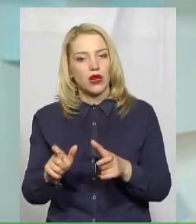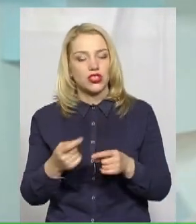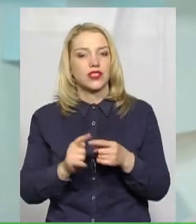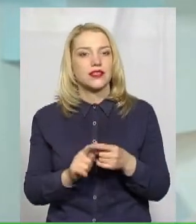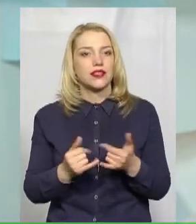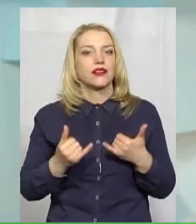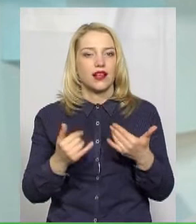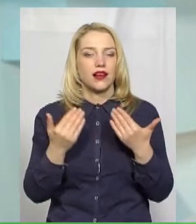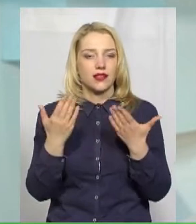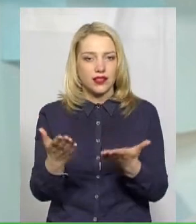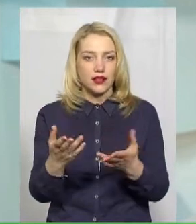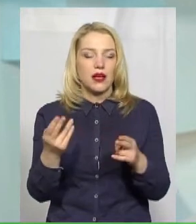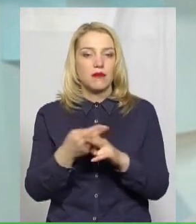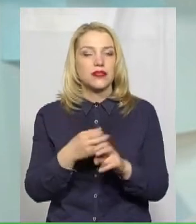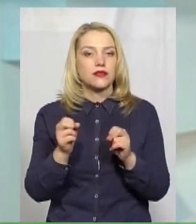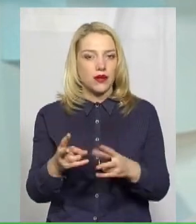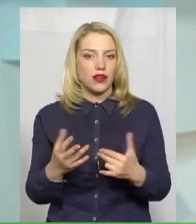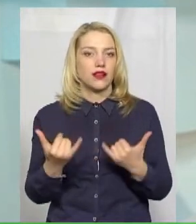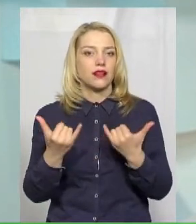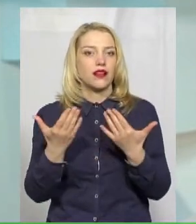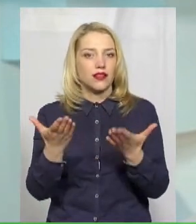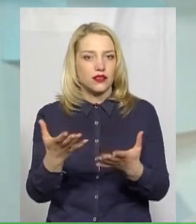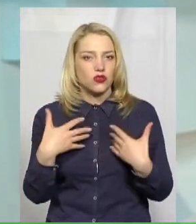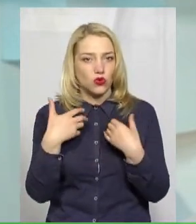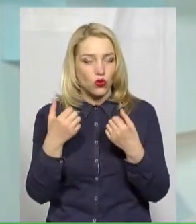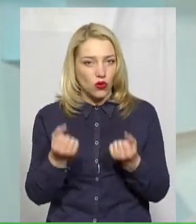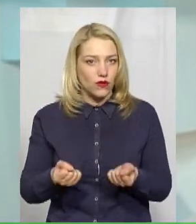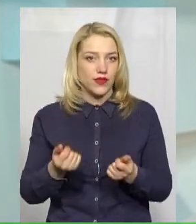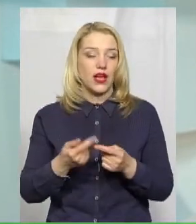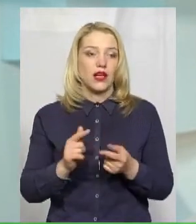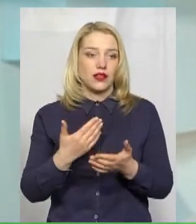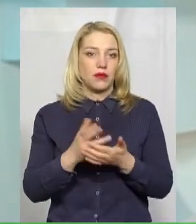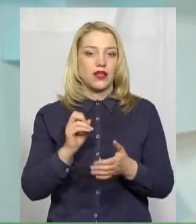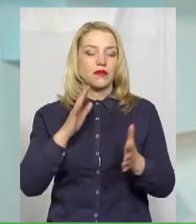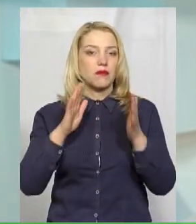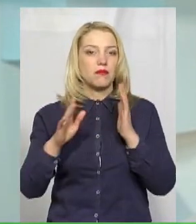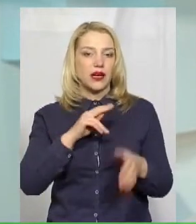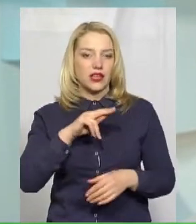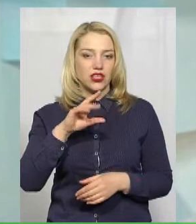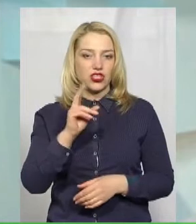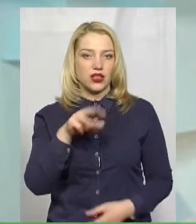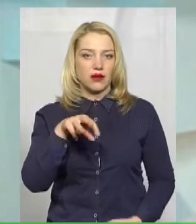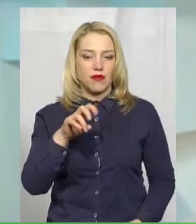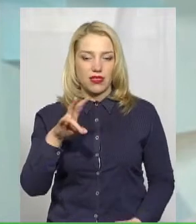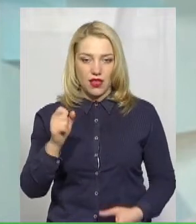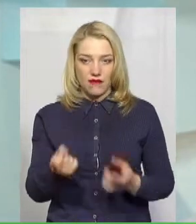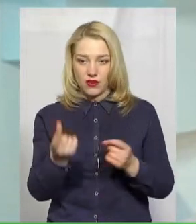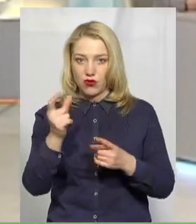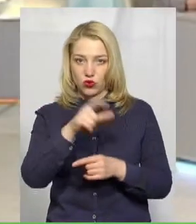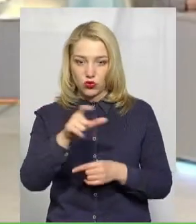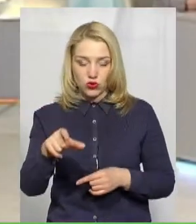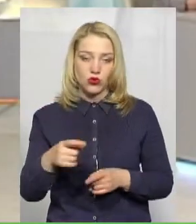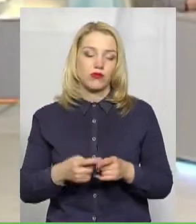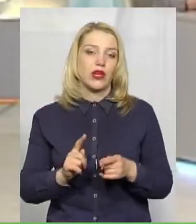безпеки, здоров'я, життя. Тобто навіть якщо у разі в парку, як виявляються будь-які особи, роз'яснюються чинні